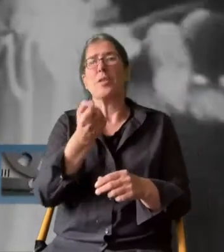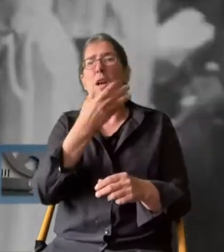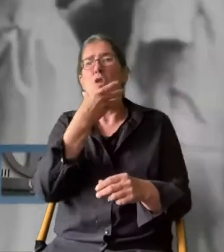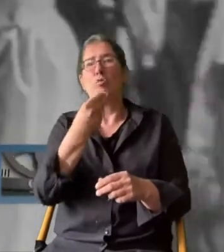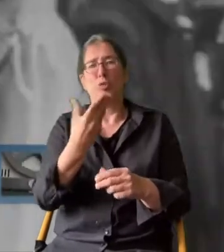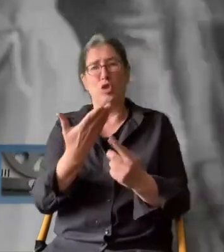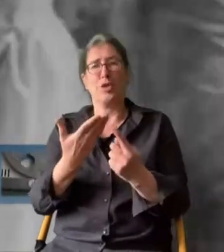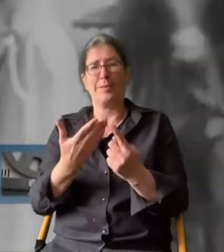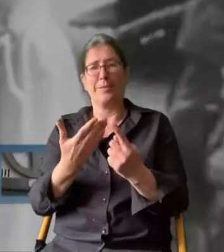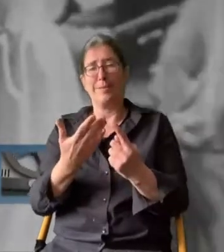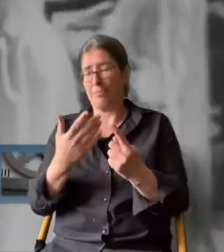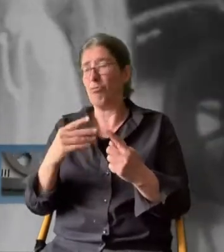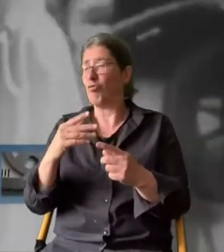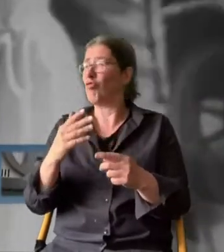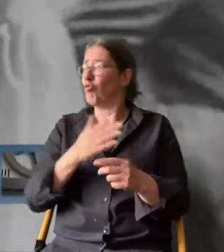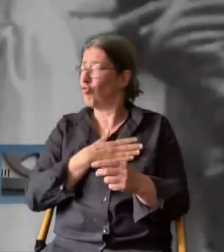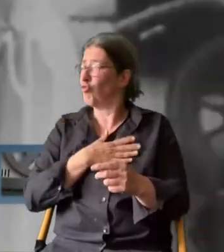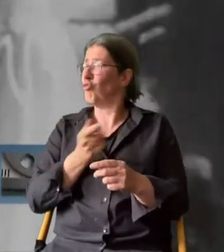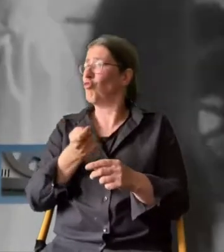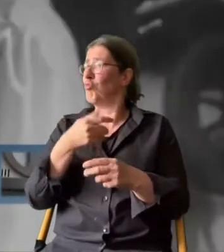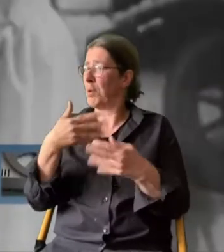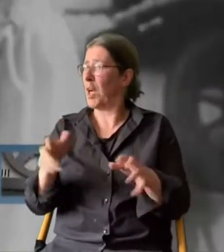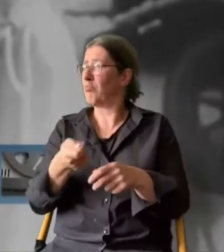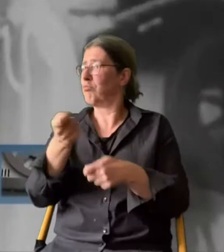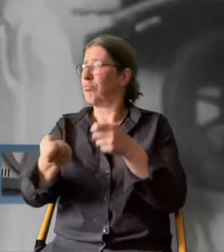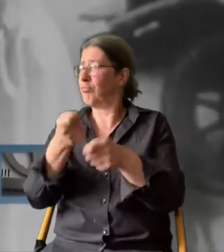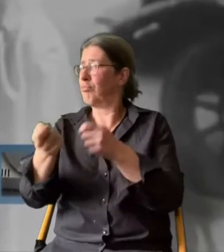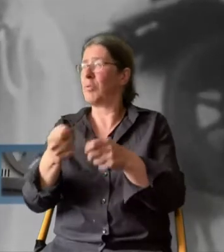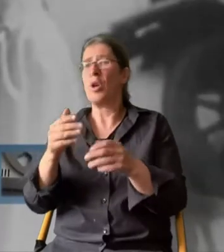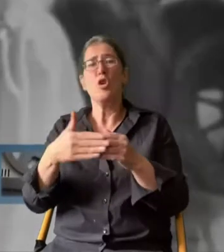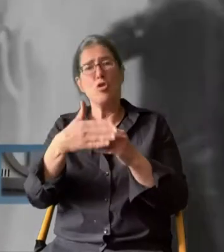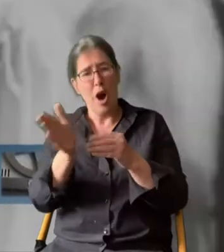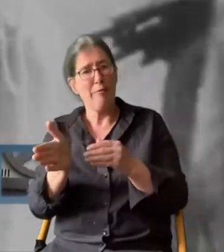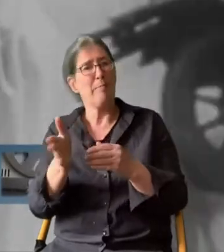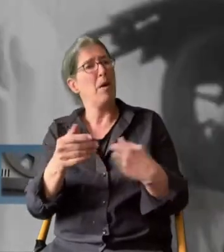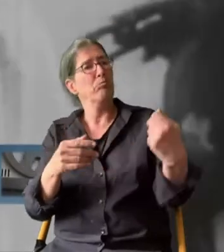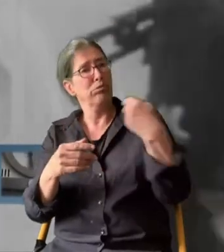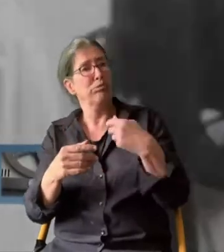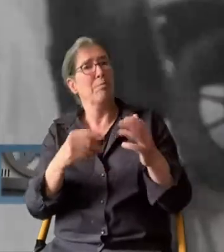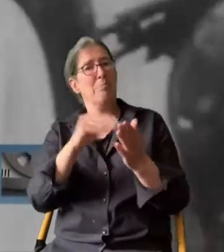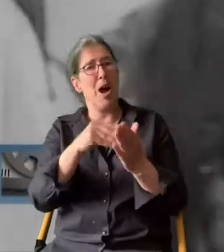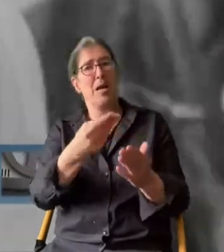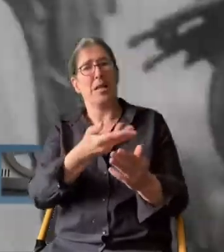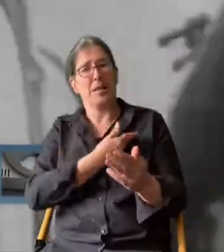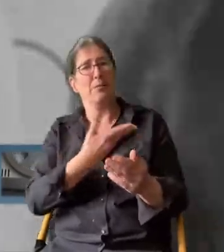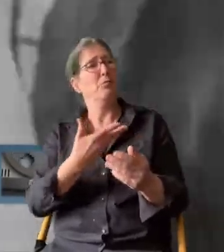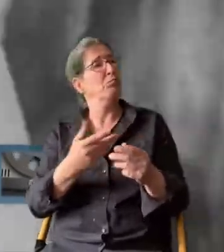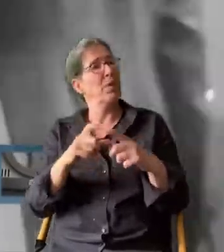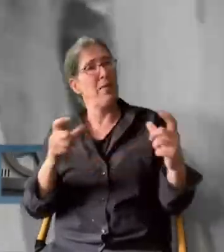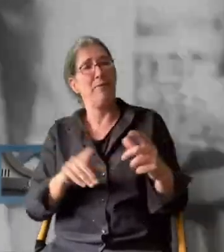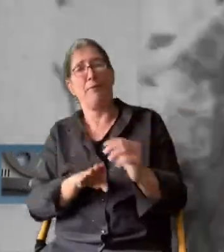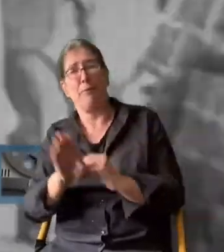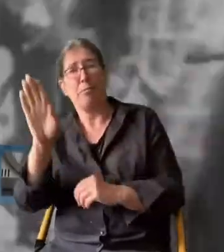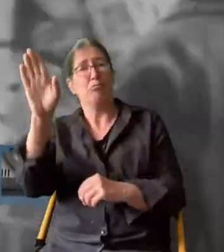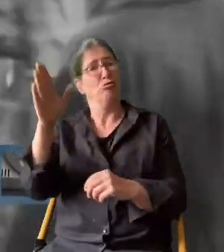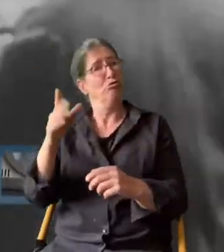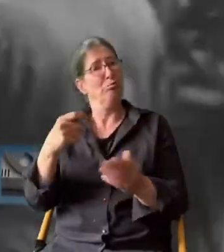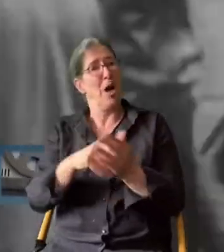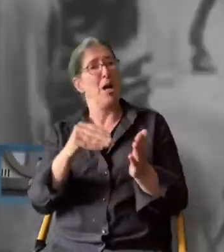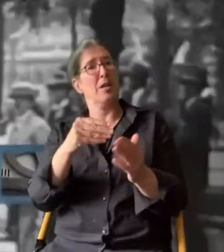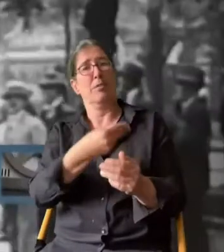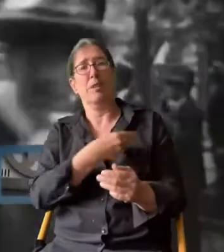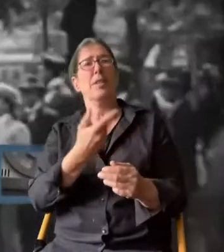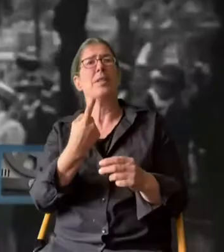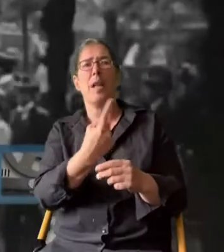sehr, sehr großzügig. Der Zigarette anstecken gab er immer eine Mark und Tür aufmachen gab er eine Mark, also einen Brief raufbringen, immer eine